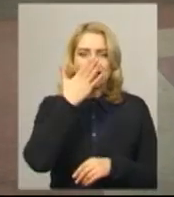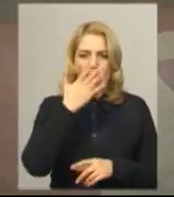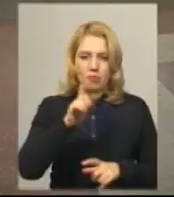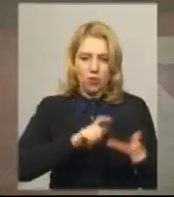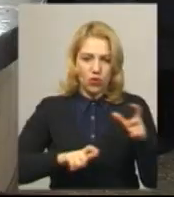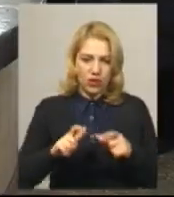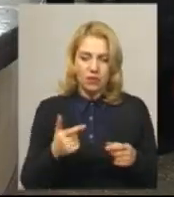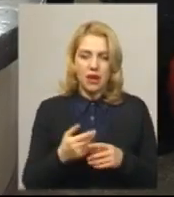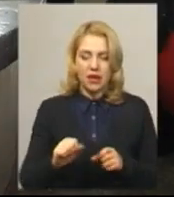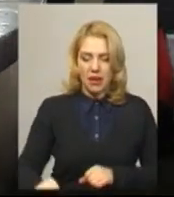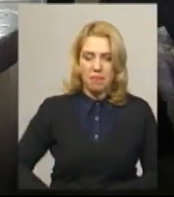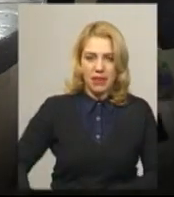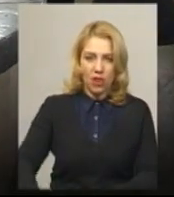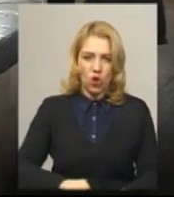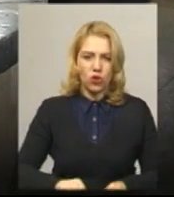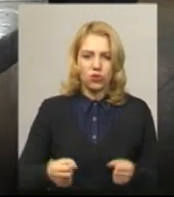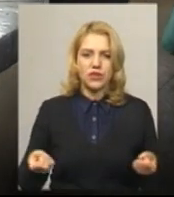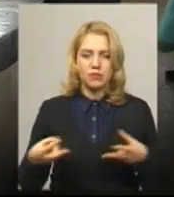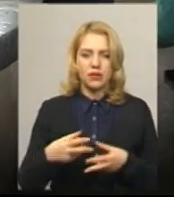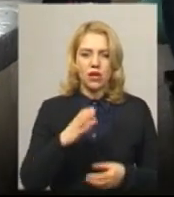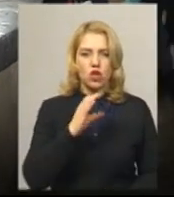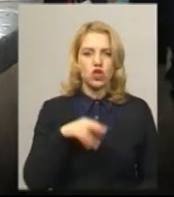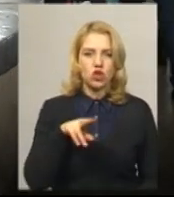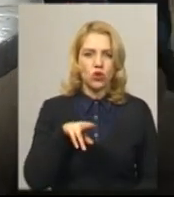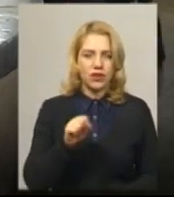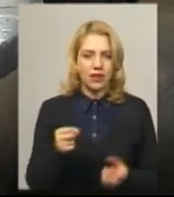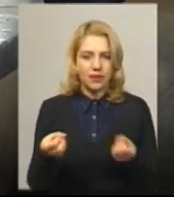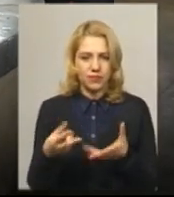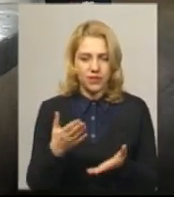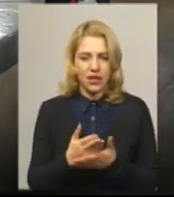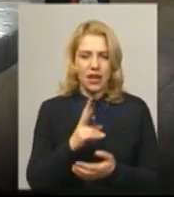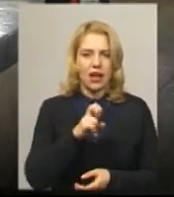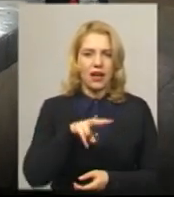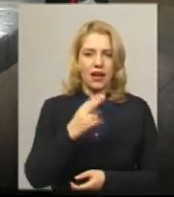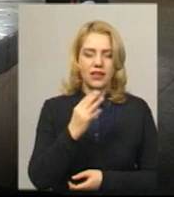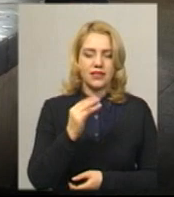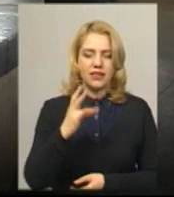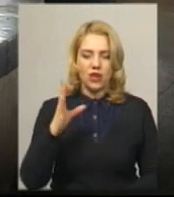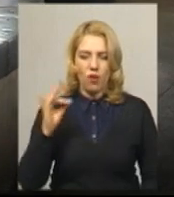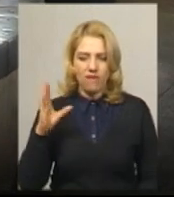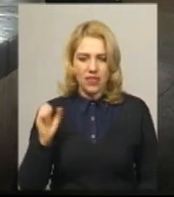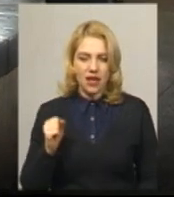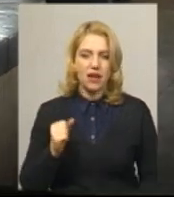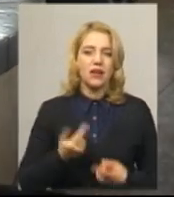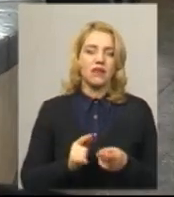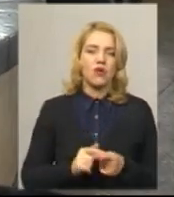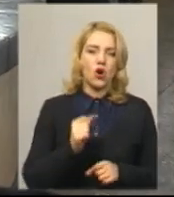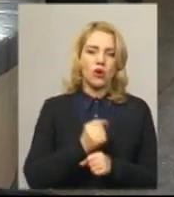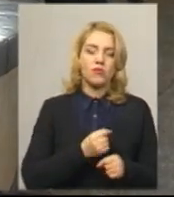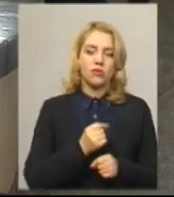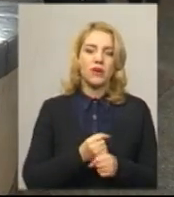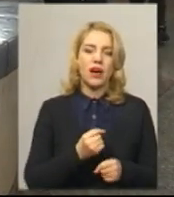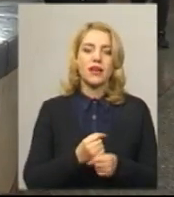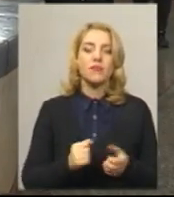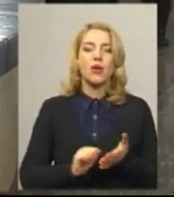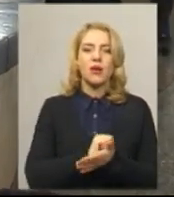миють спецзасобами. У нас є каустіччя сода, є у нас кальцинірована сода, обробляємо, лиємо